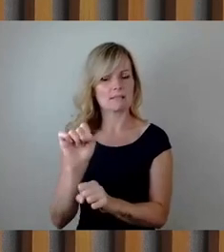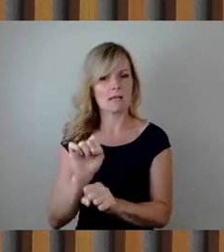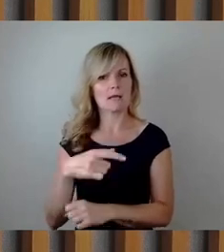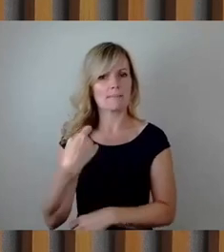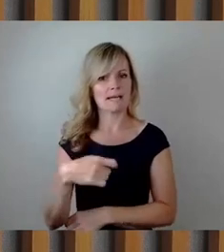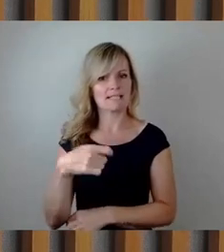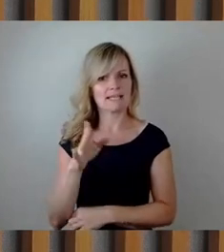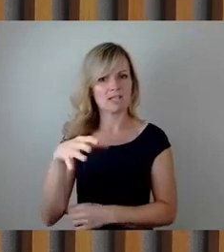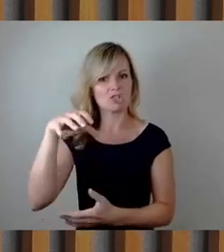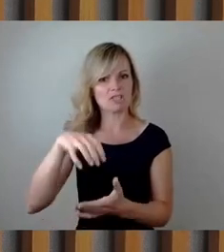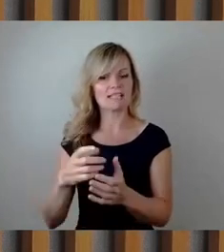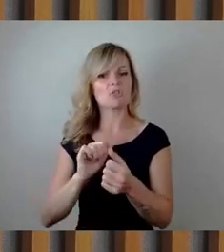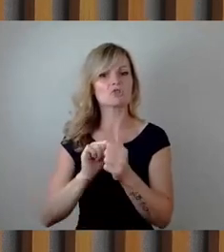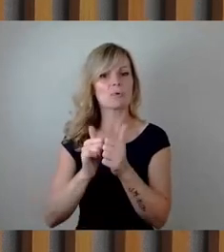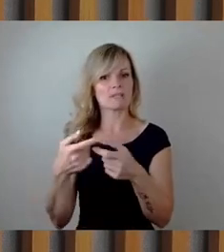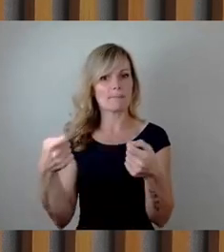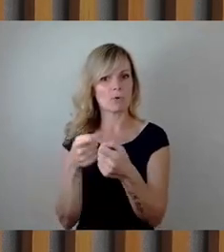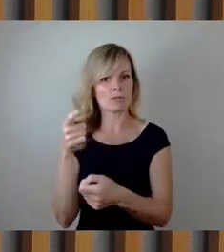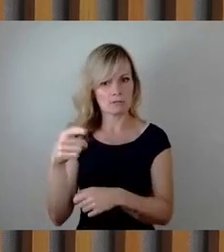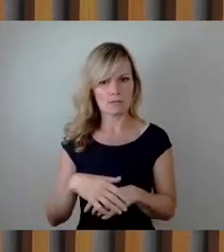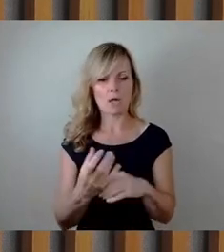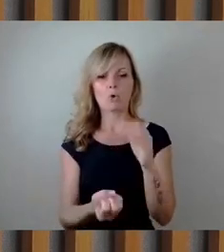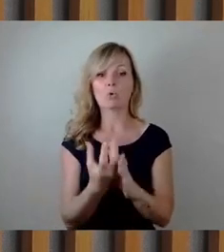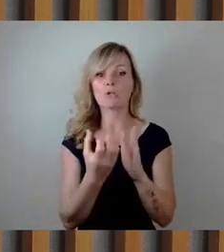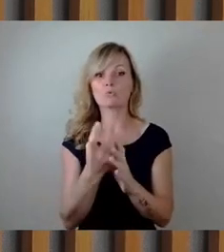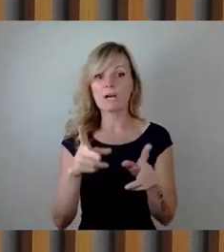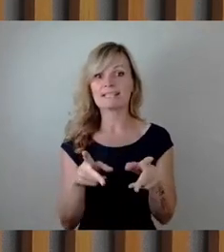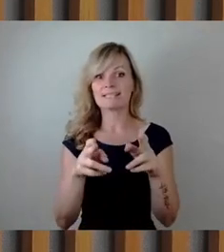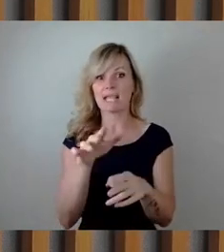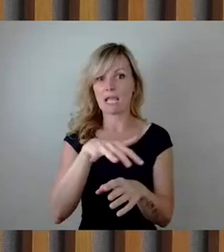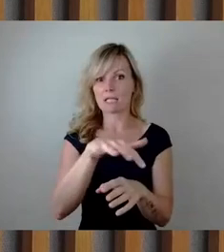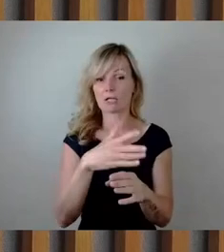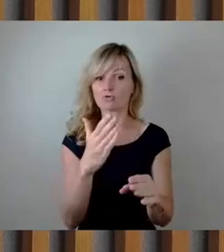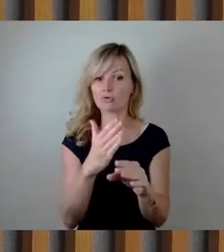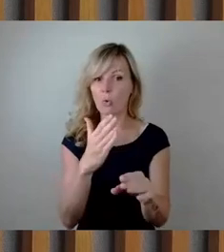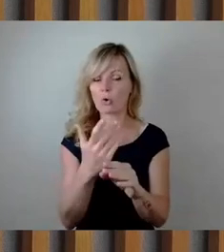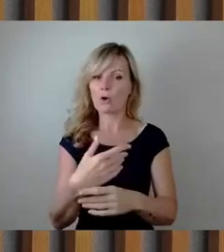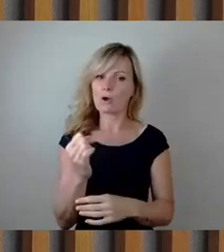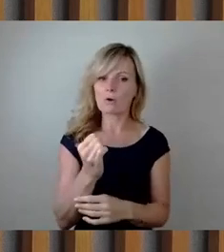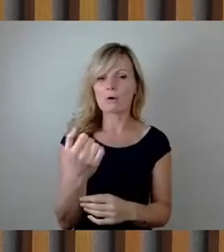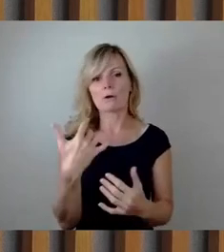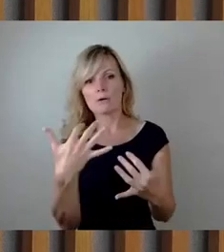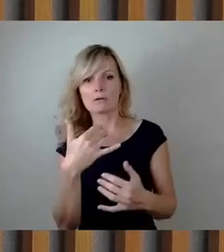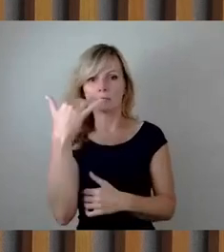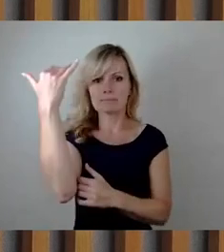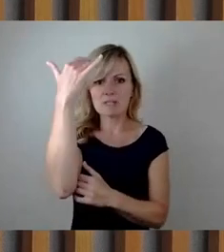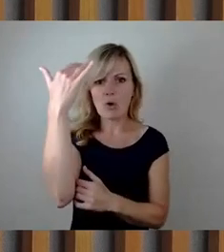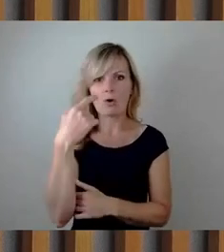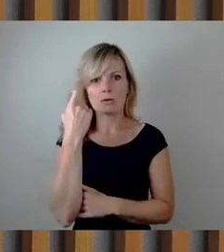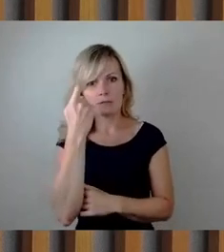Stadtsportbundes. Die Kulturszene hat sich bereits sehr besorgt geäußert.